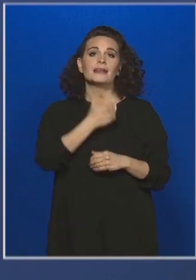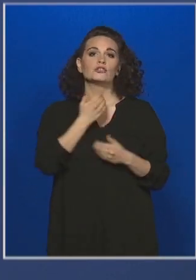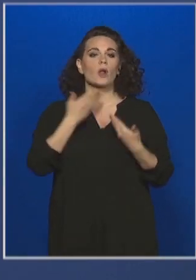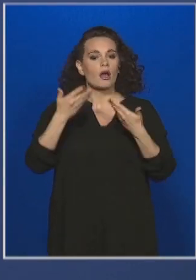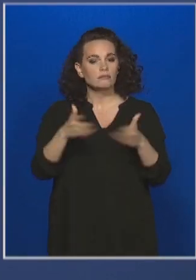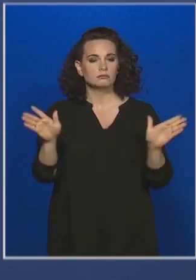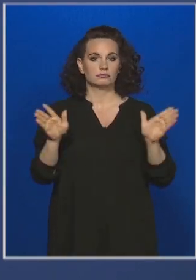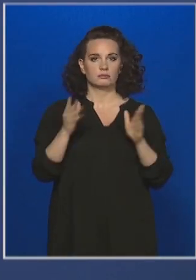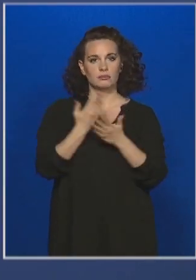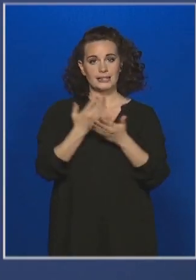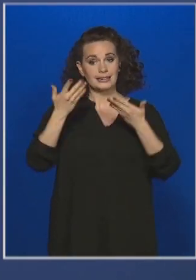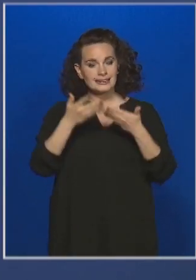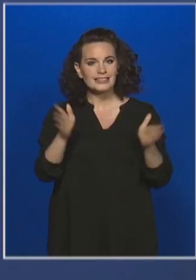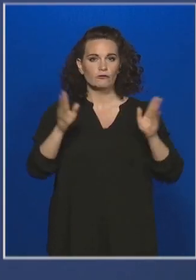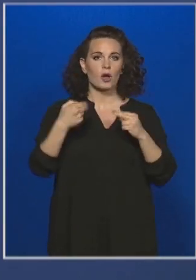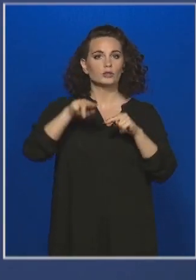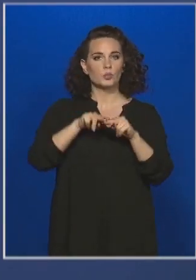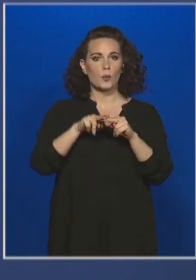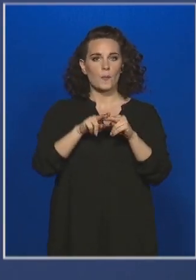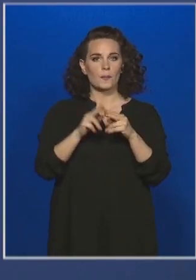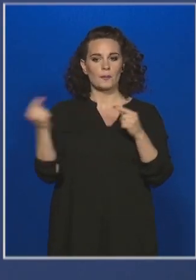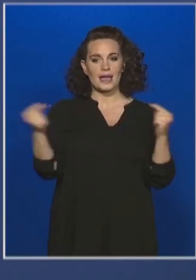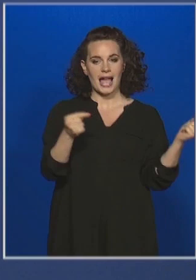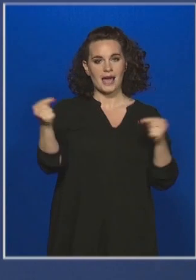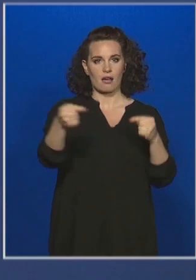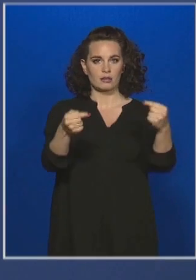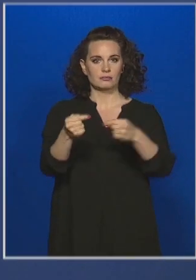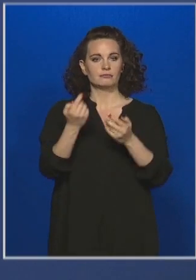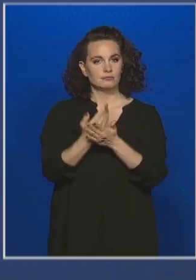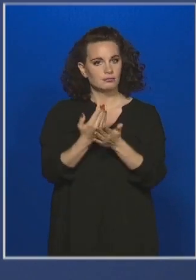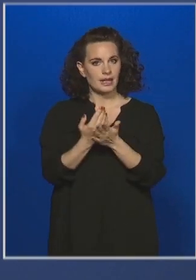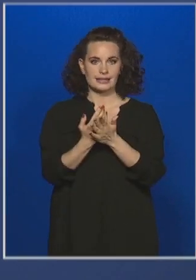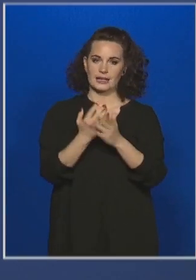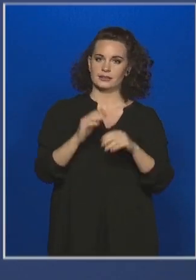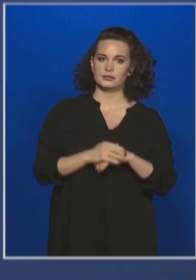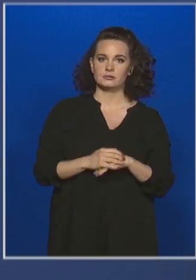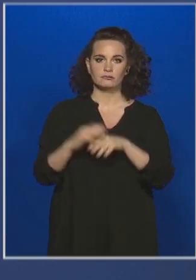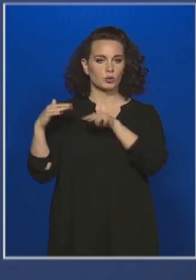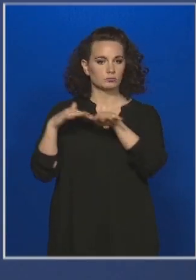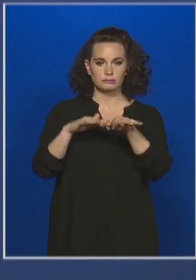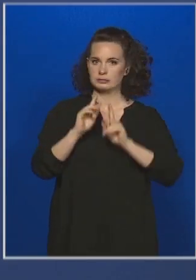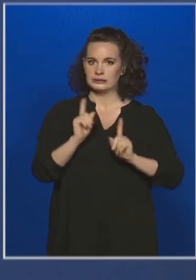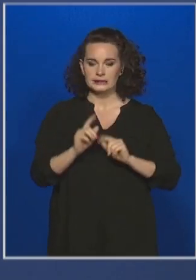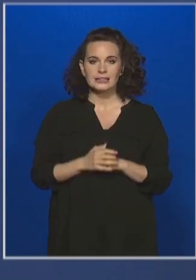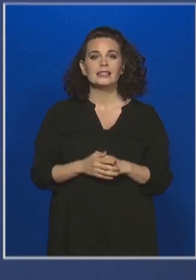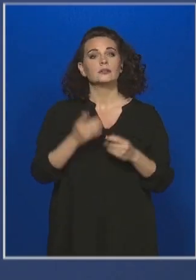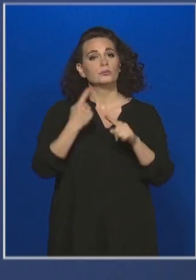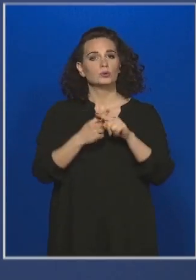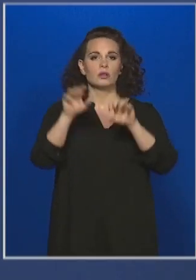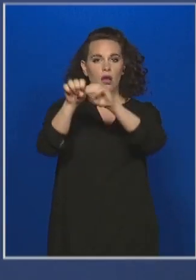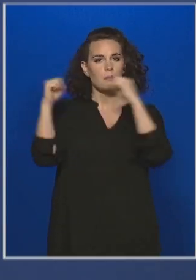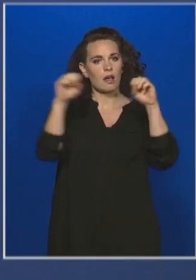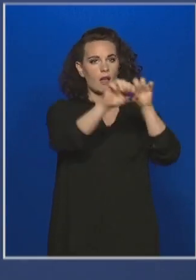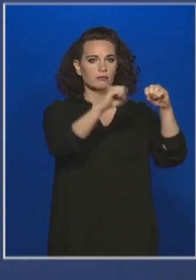a belépés több bejáratot használva valósuljon meg a vizsga folyamán, és nyitott ablakok szellőztetés